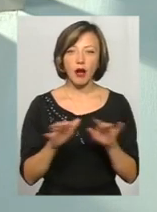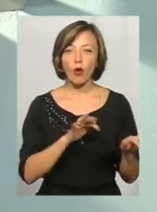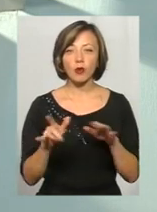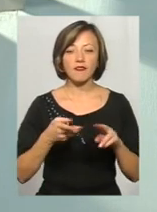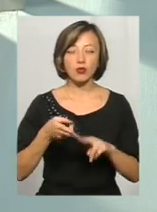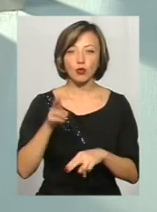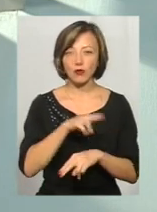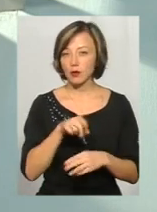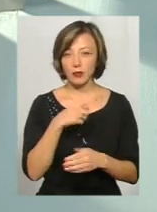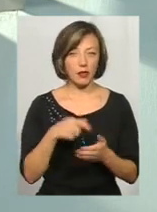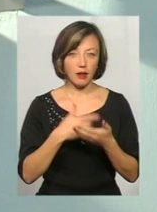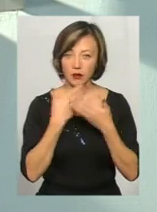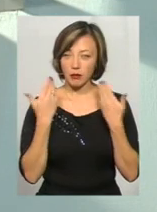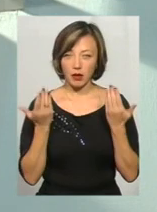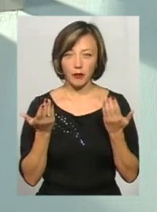Питань нема.